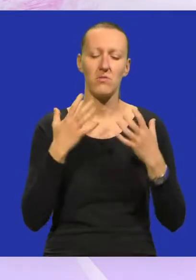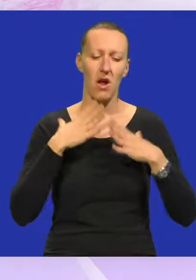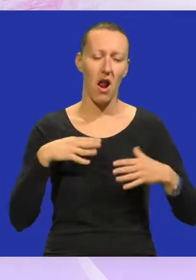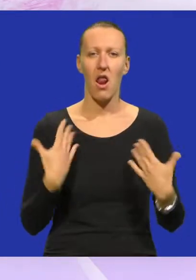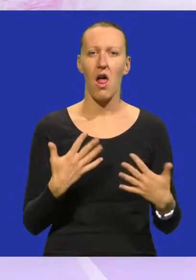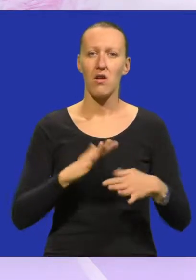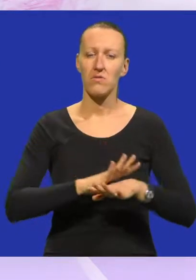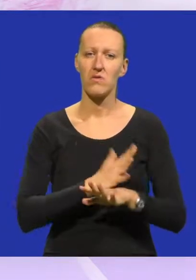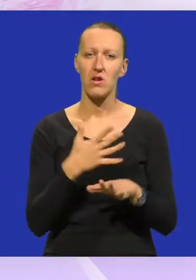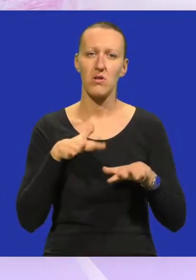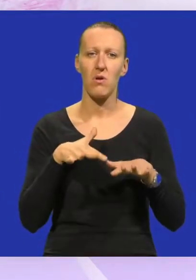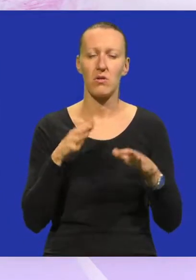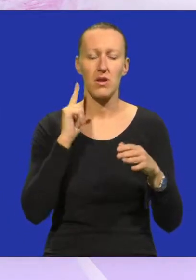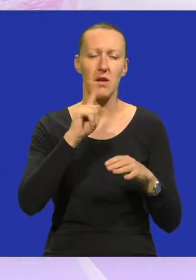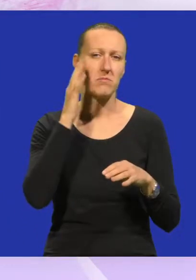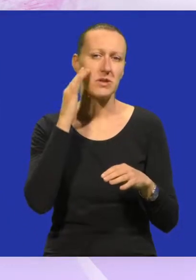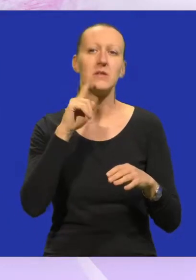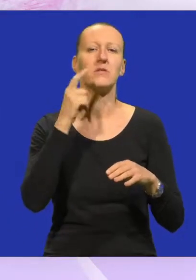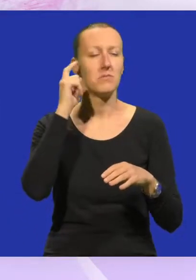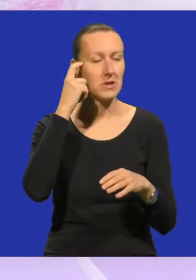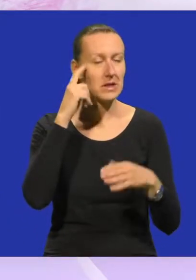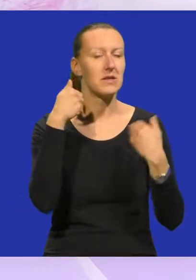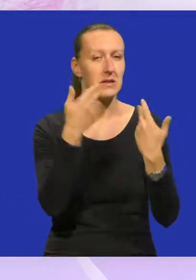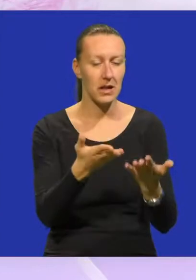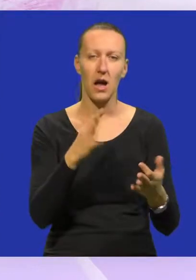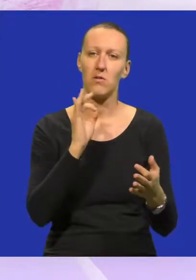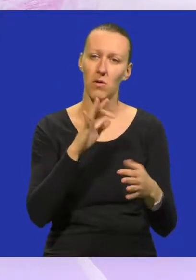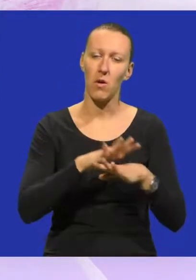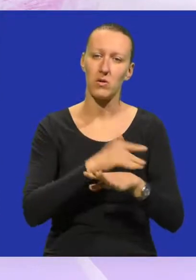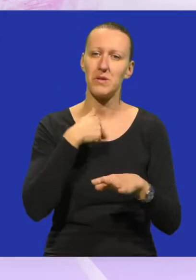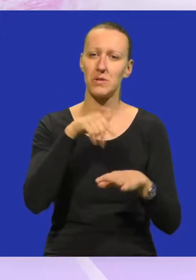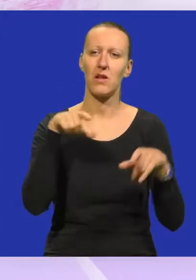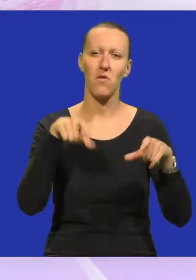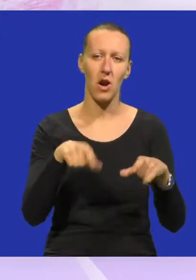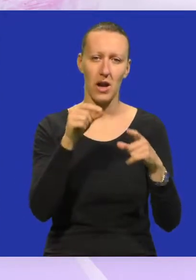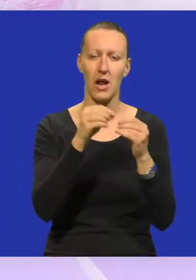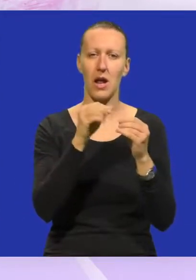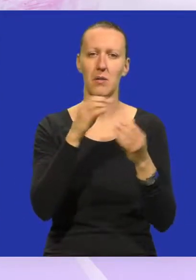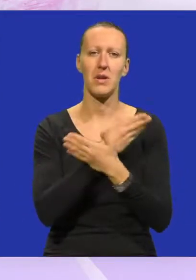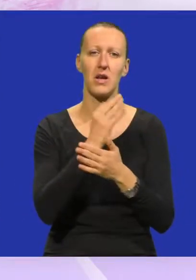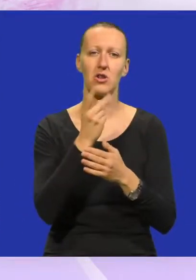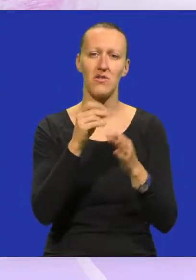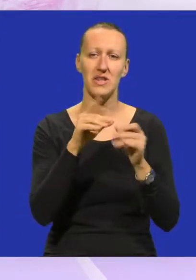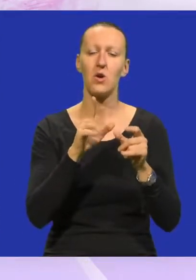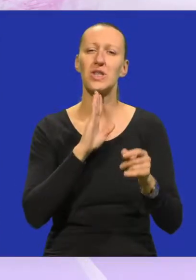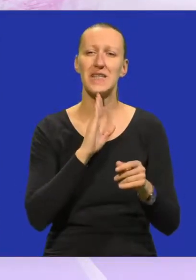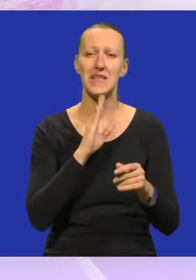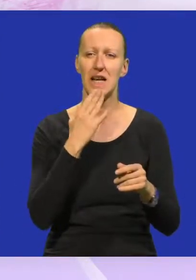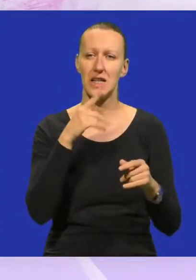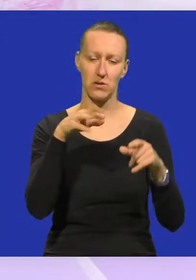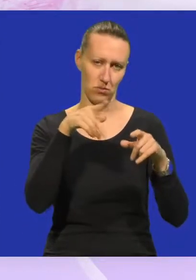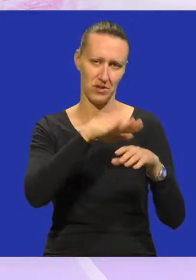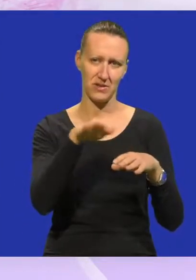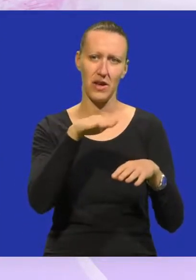ljudi brinu, da misle. I evo, mi se sad nalazimo tu u dvorani Brezovica u Sisku gdje su